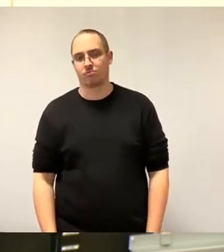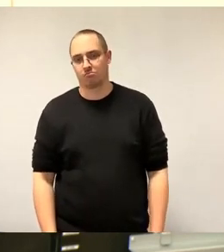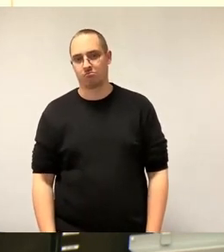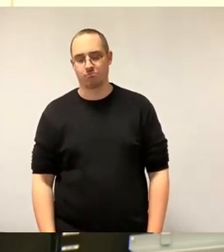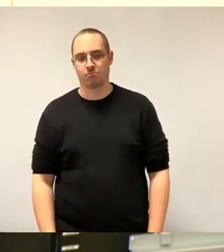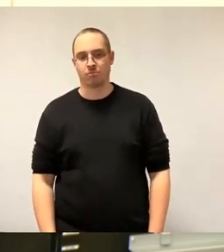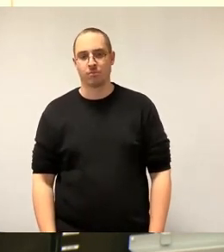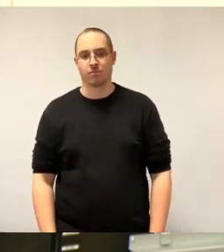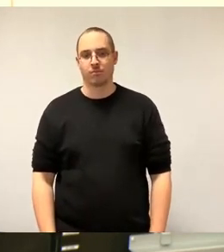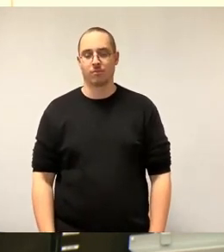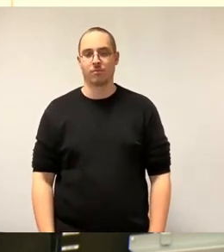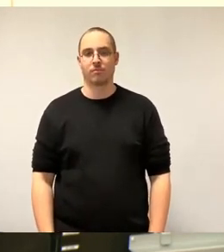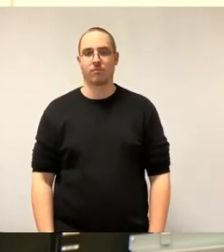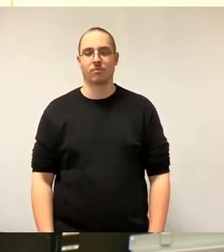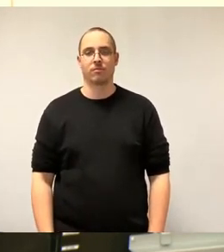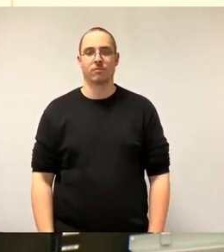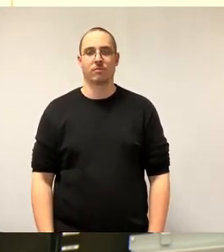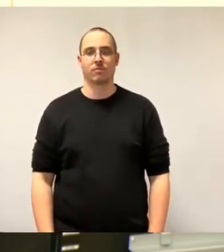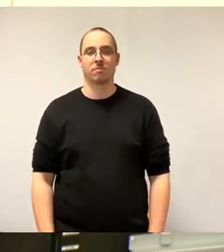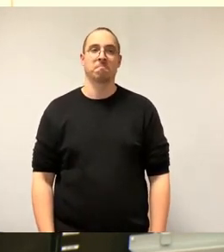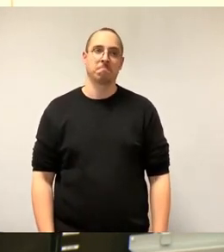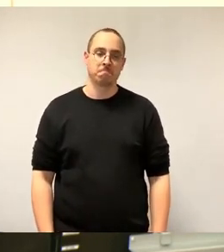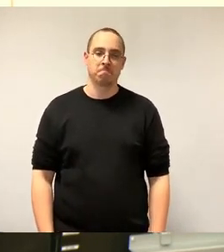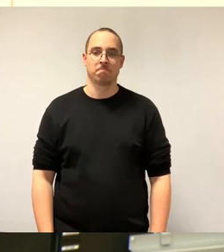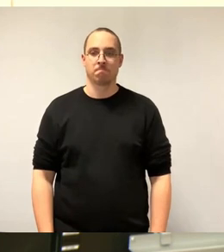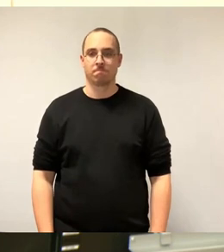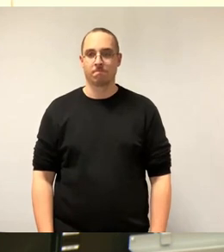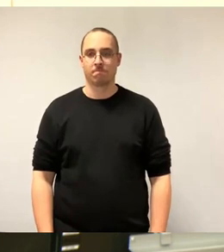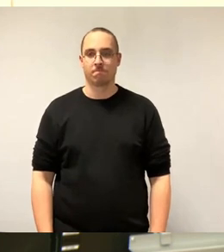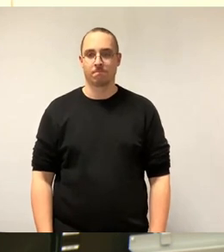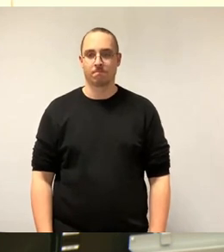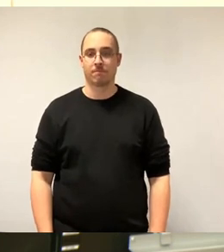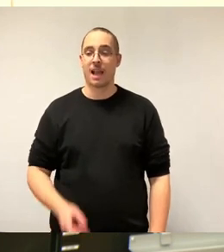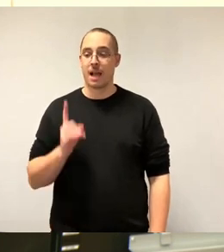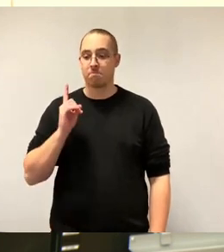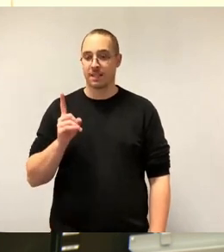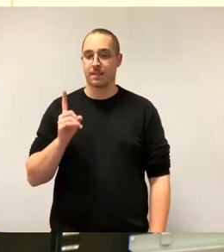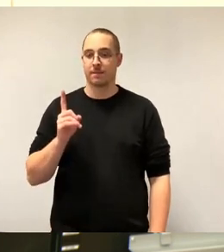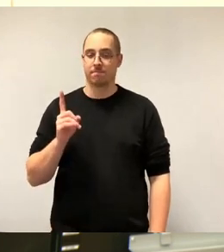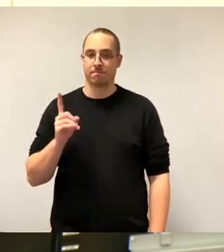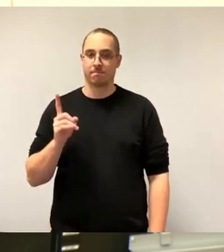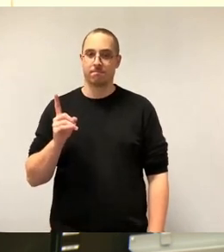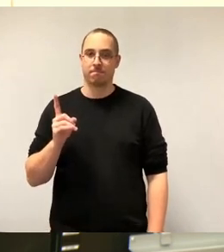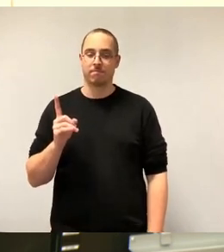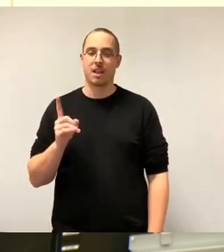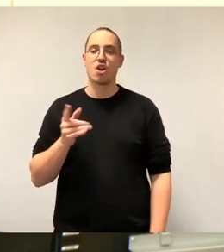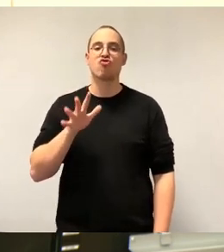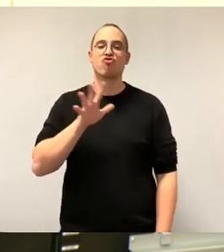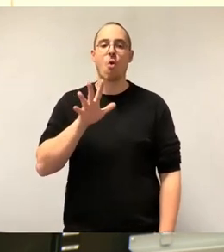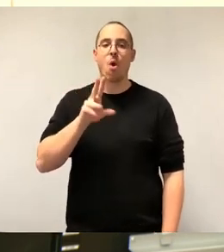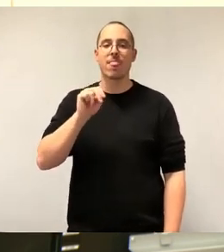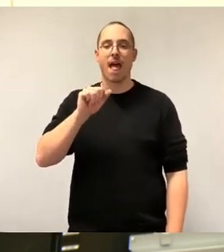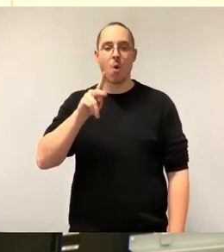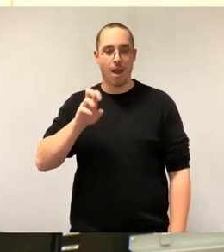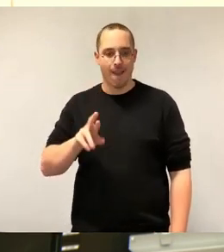Was nicht zu honorisch ist, ist im Prinzip die Frage, mit der Schönau- und Braunsdorfer Straße werden insgesamt 54 Wohnungen